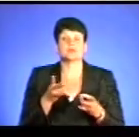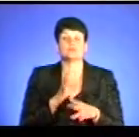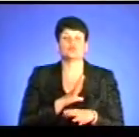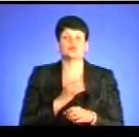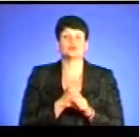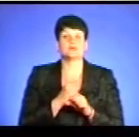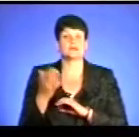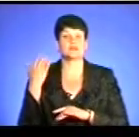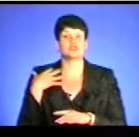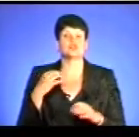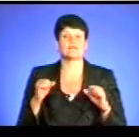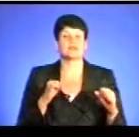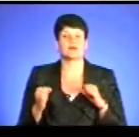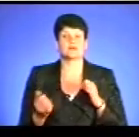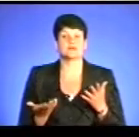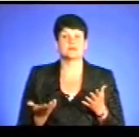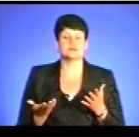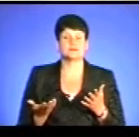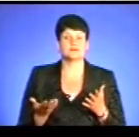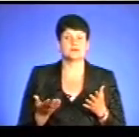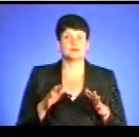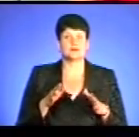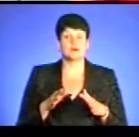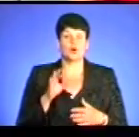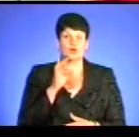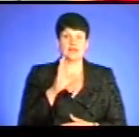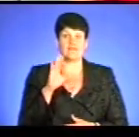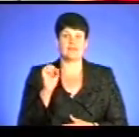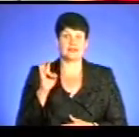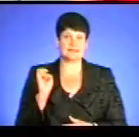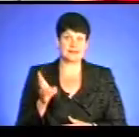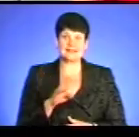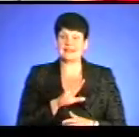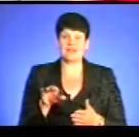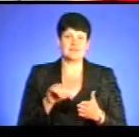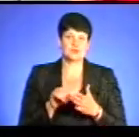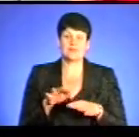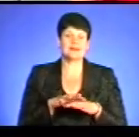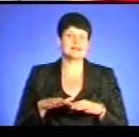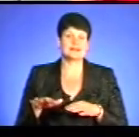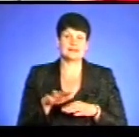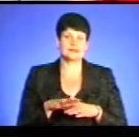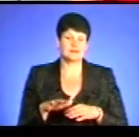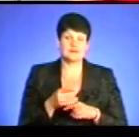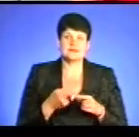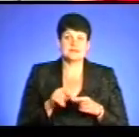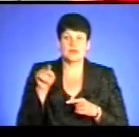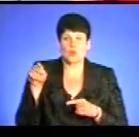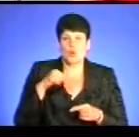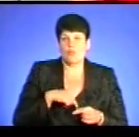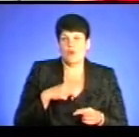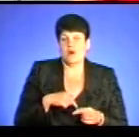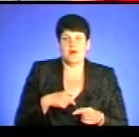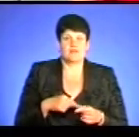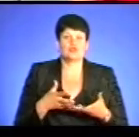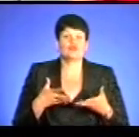влада, що би ви зробили на місці міської влади? Олег Вінник не виступає на території країн-агресора, це його суто морально-этичне Це питання